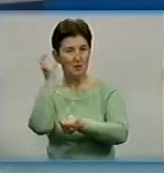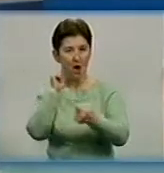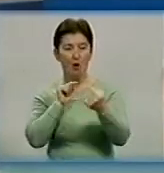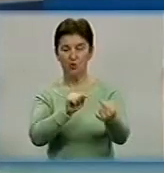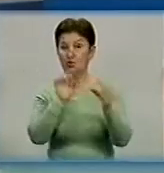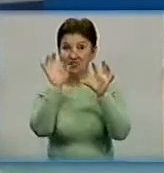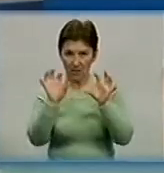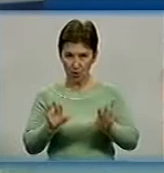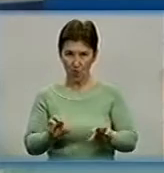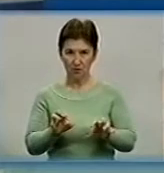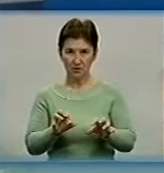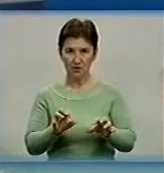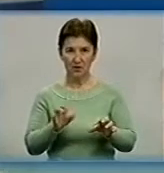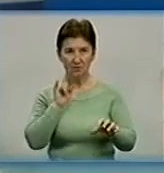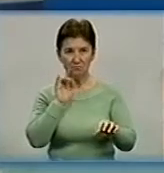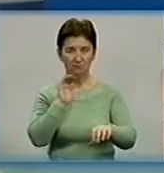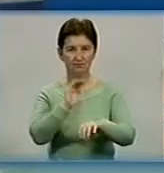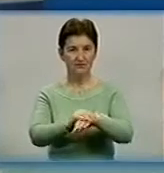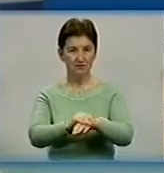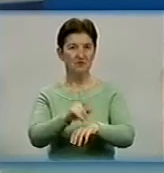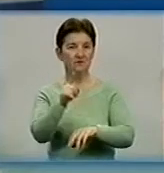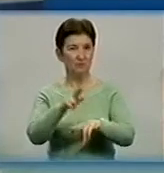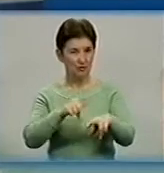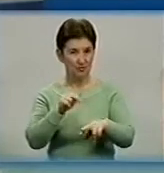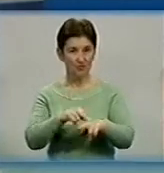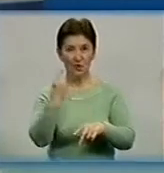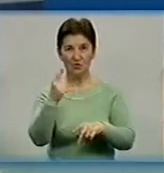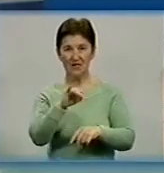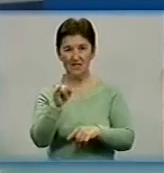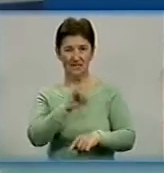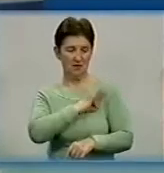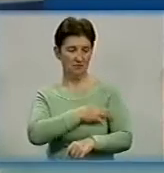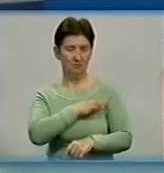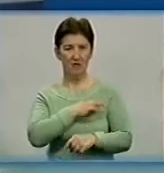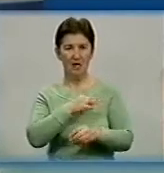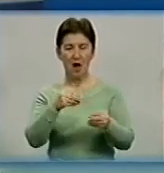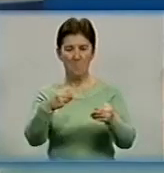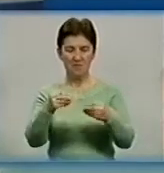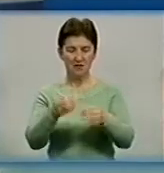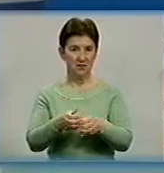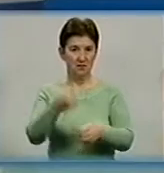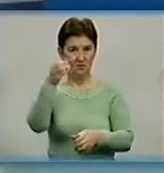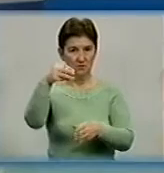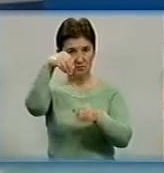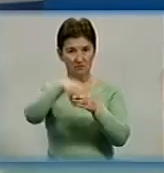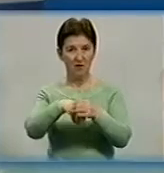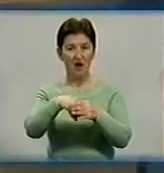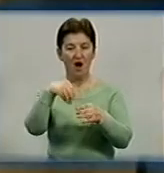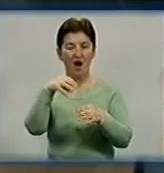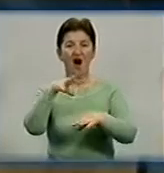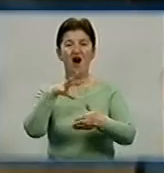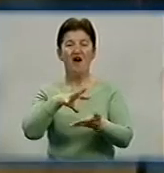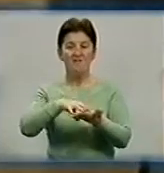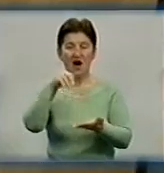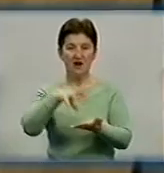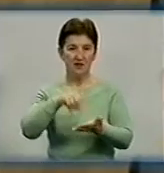пошту прихопили правоохоронці. Вони вилучили у одного з арештантів пластикову пляшку, наповнену ватою. У середині тари